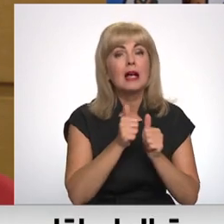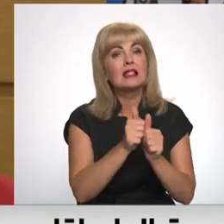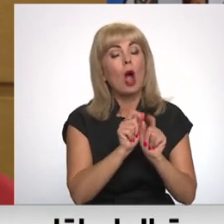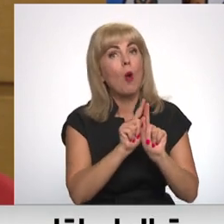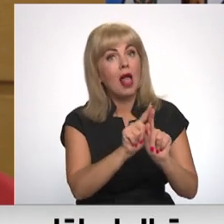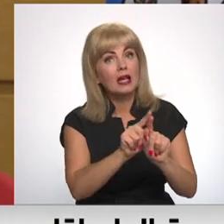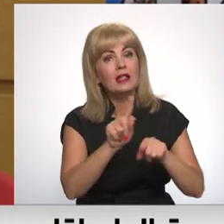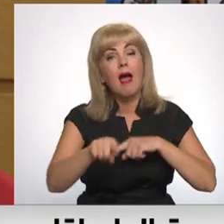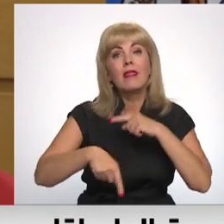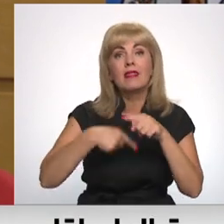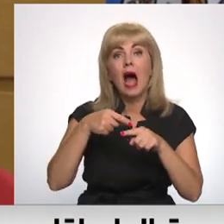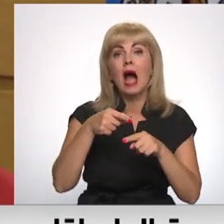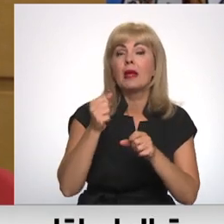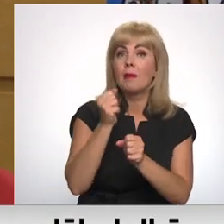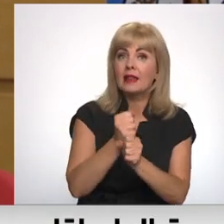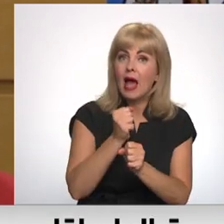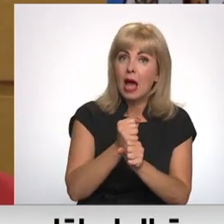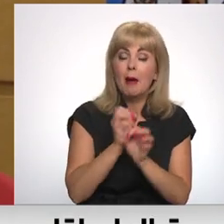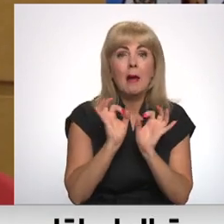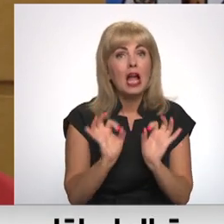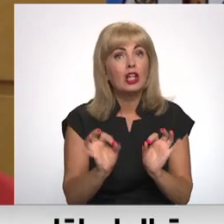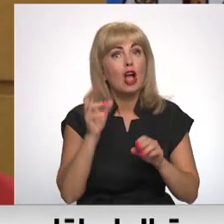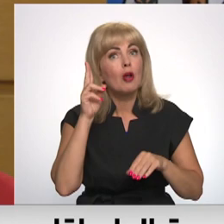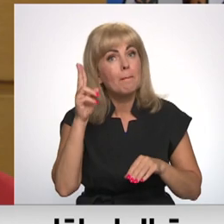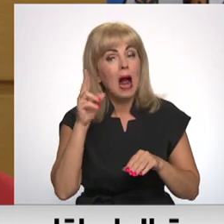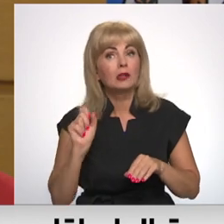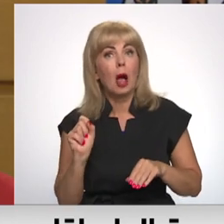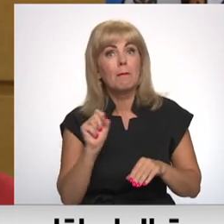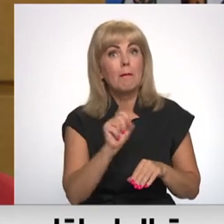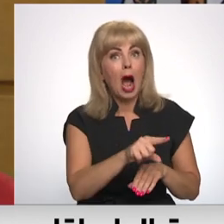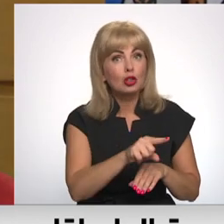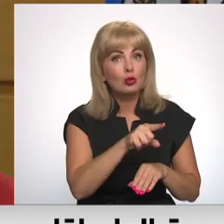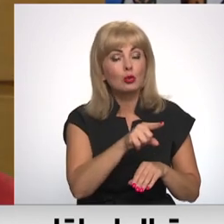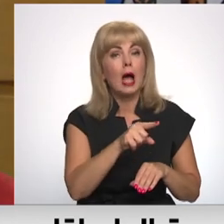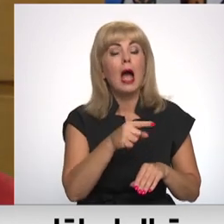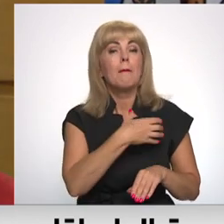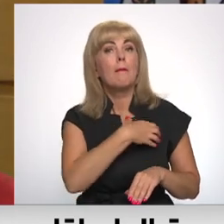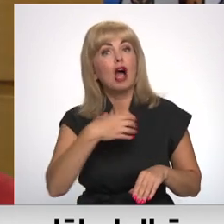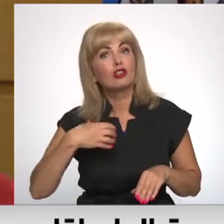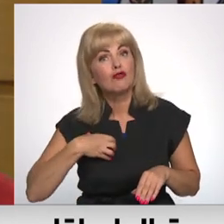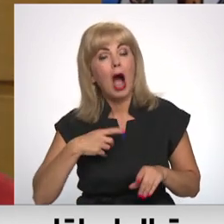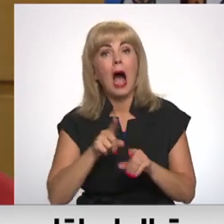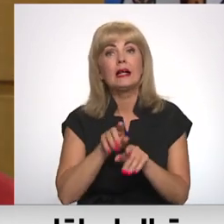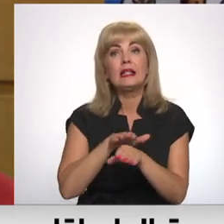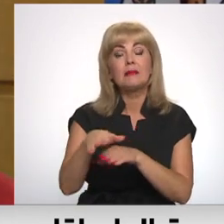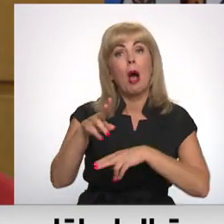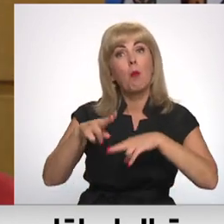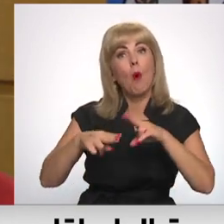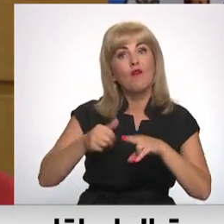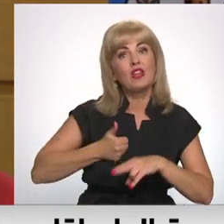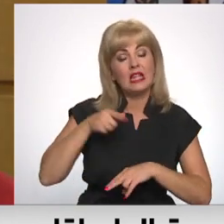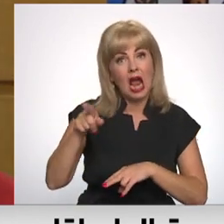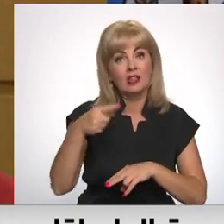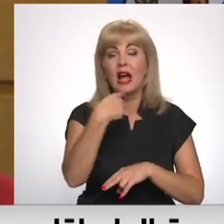līdzīgi nākamajiem darbiem, pārliecināties, ka gan pasūtītājs Rīgas pašvaldība, gan izpildītājs būvnieks, gan arī cits